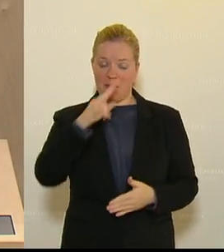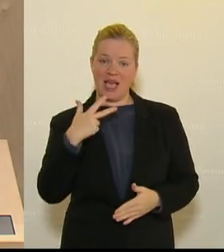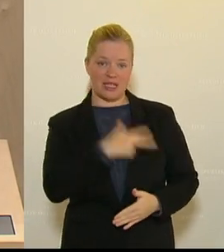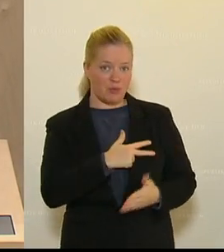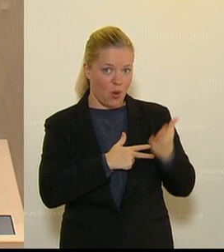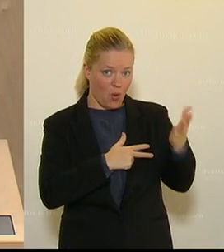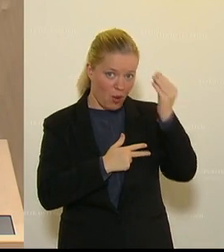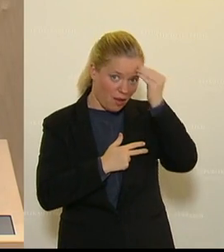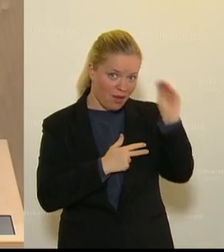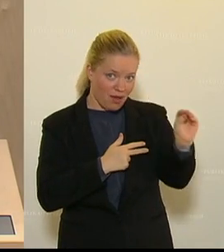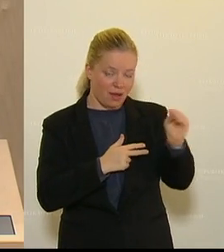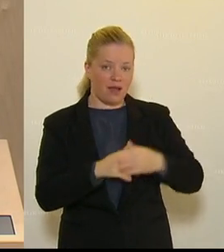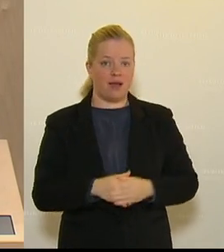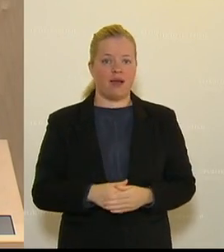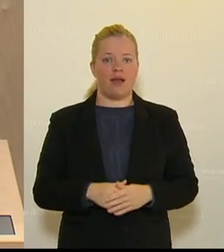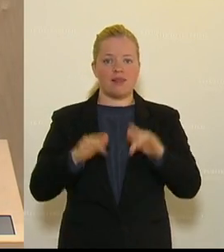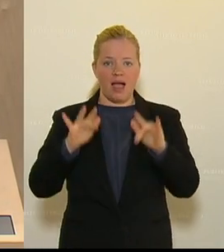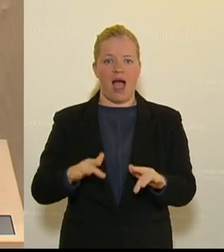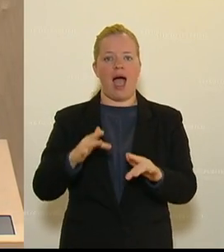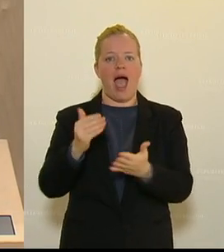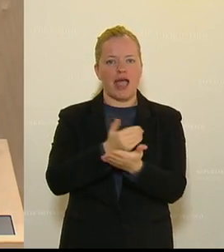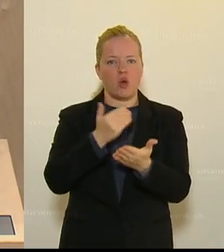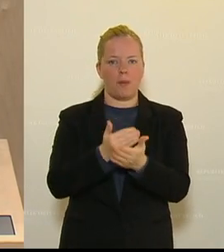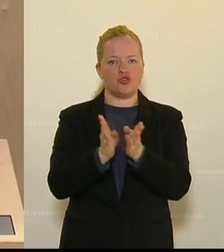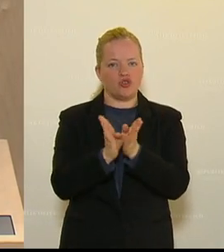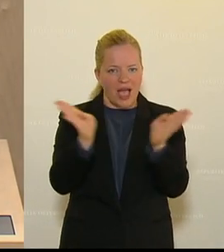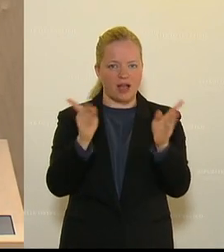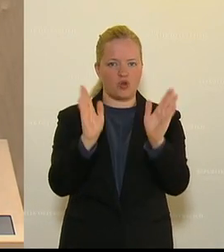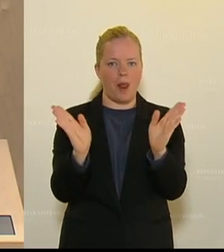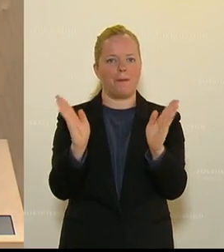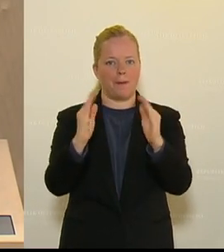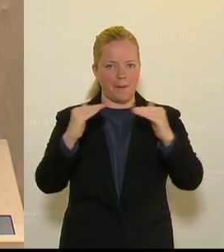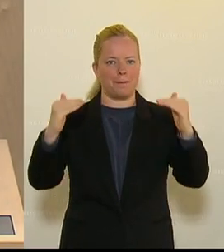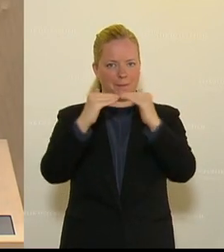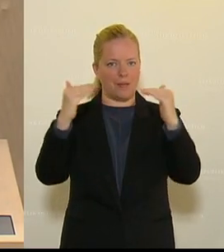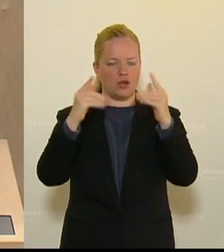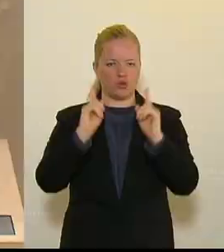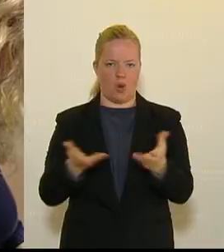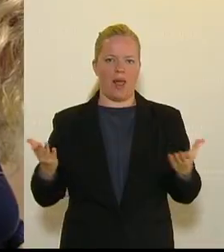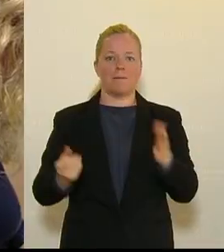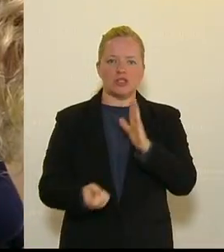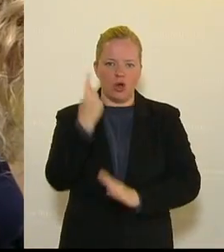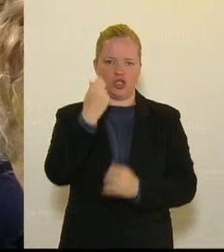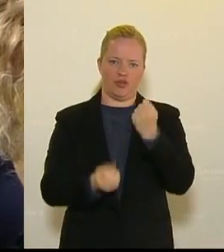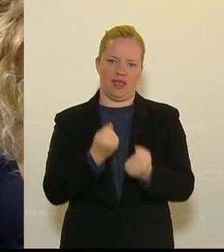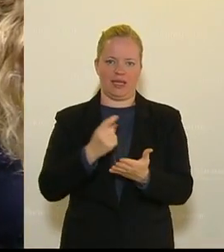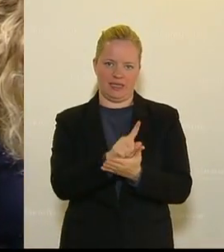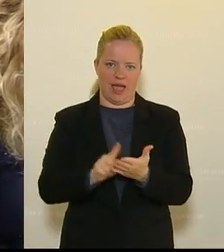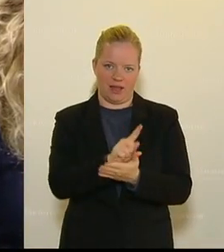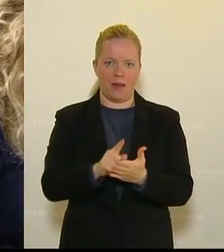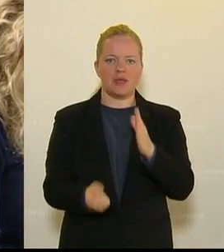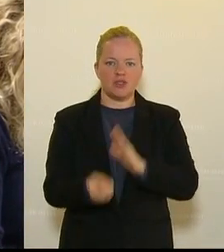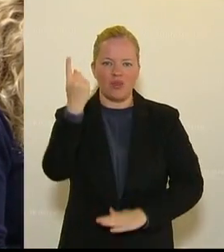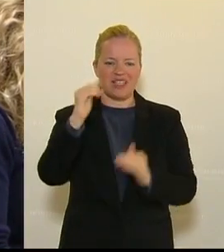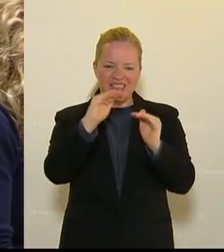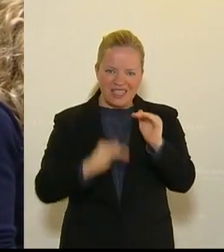ein Beitrag zur Schließung der Einkommensschere. Gerade in schwierigen Zeiten und vor allem im Bereich der Niedrigverdiener